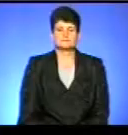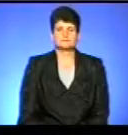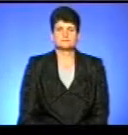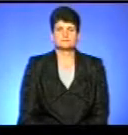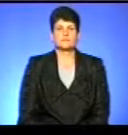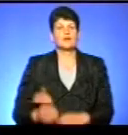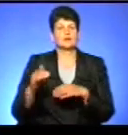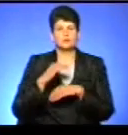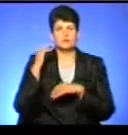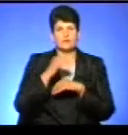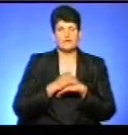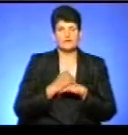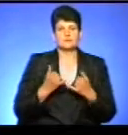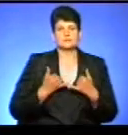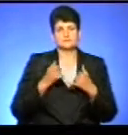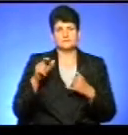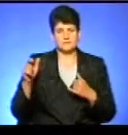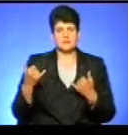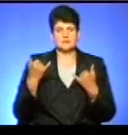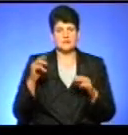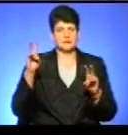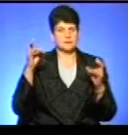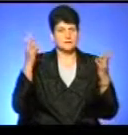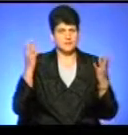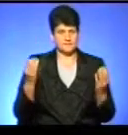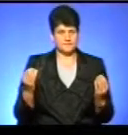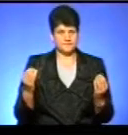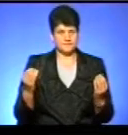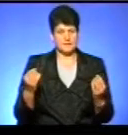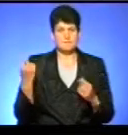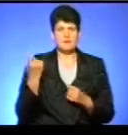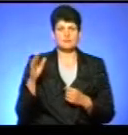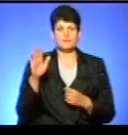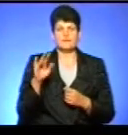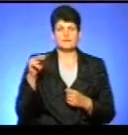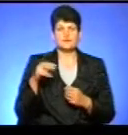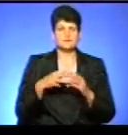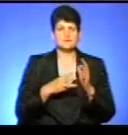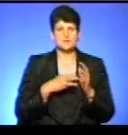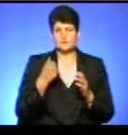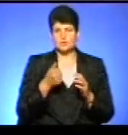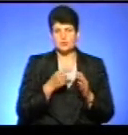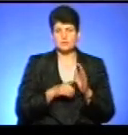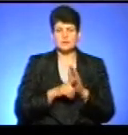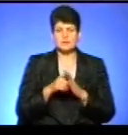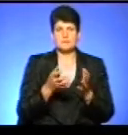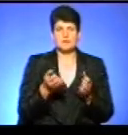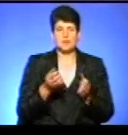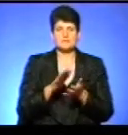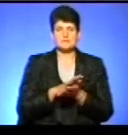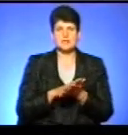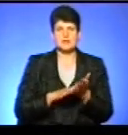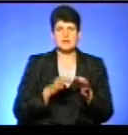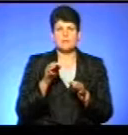Доброго вечора, шановні телеглядачі! В ефірі програма «Тема дня». З 1 вересня 2018 року стартує прийом заявок на